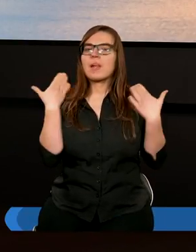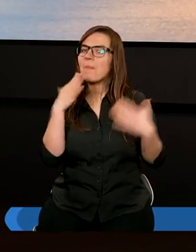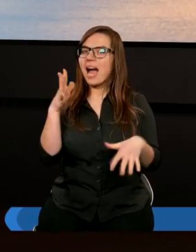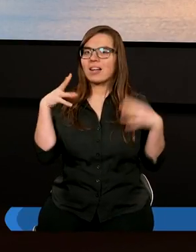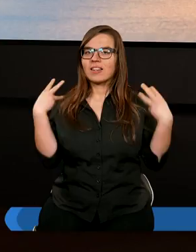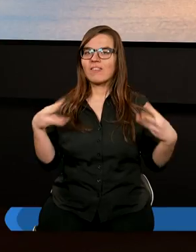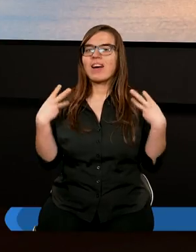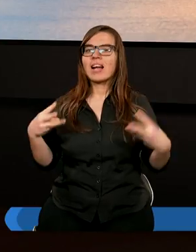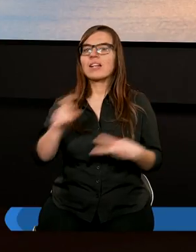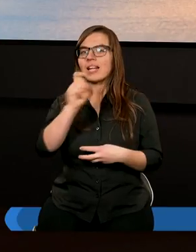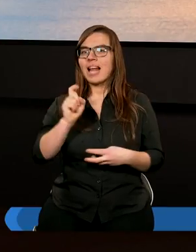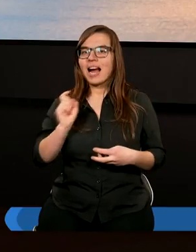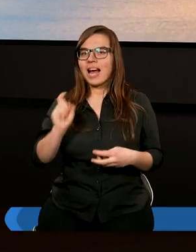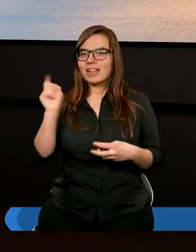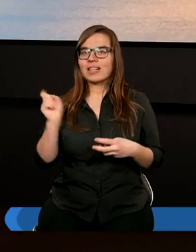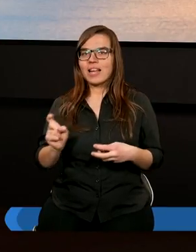ważne zagadnienia.